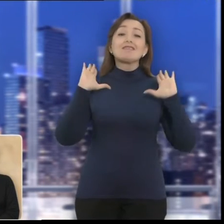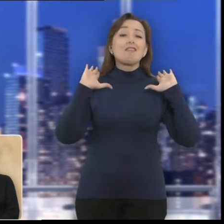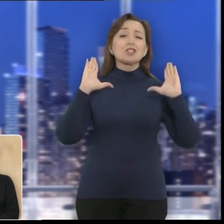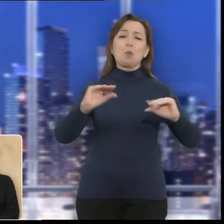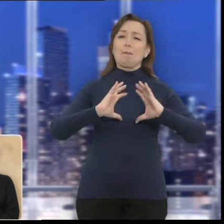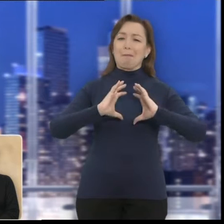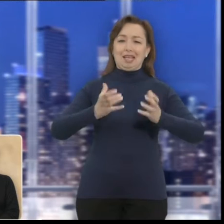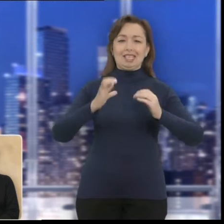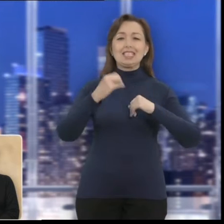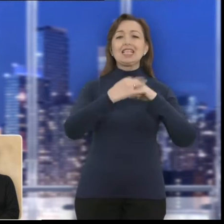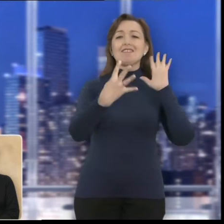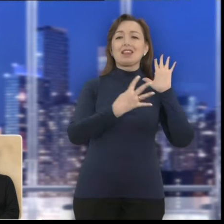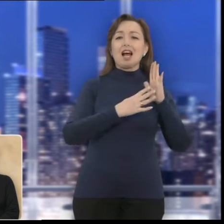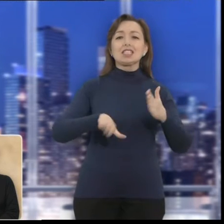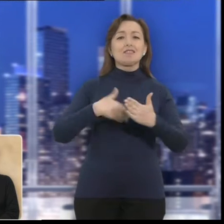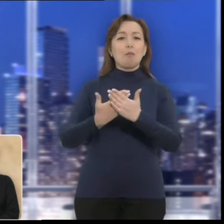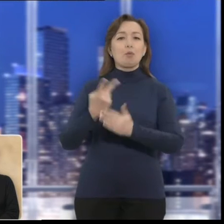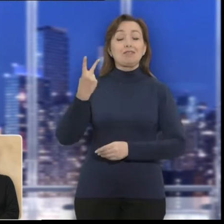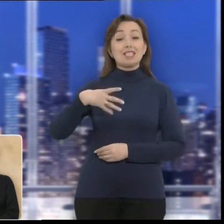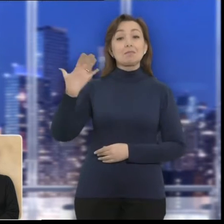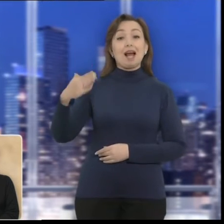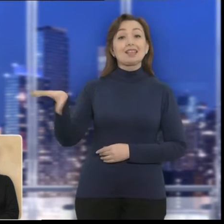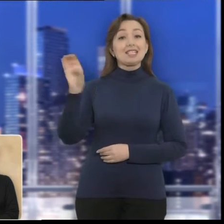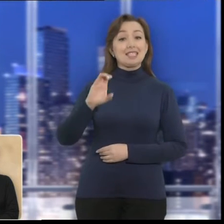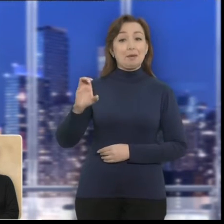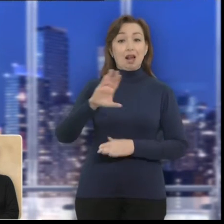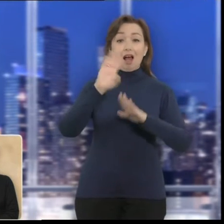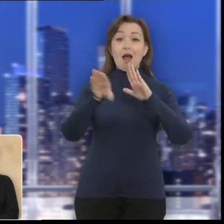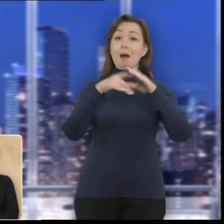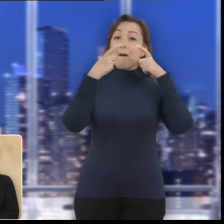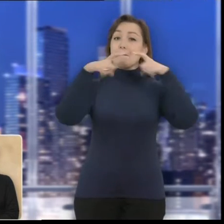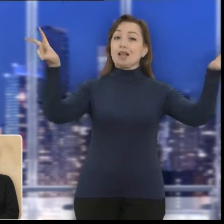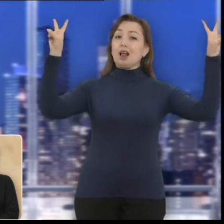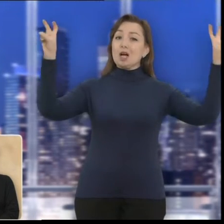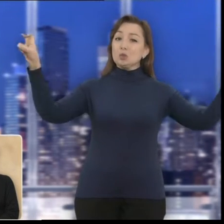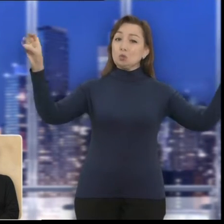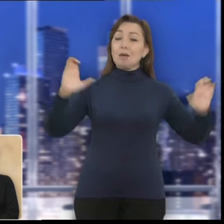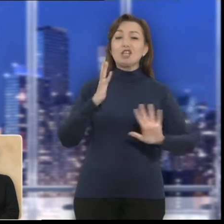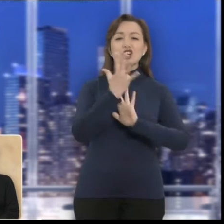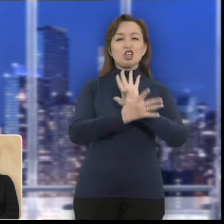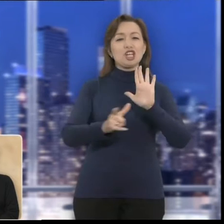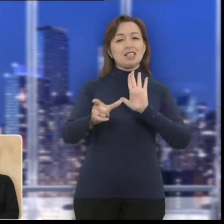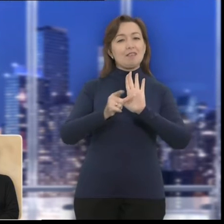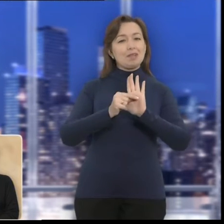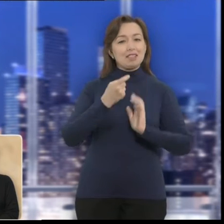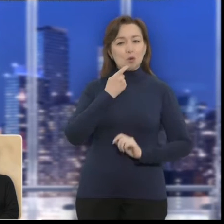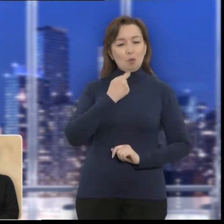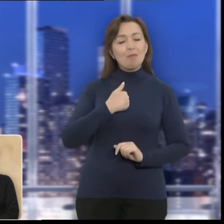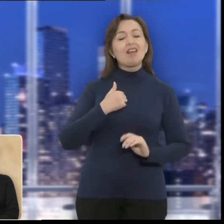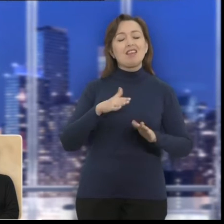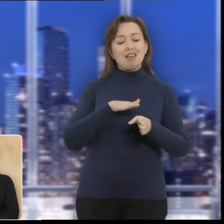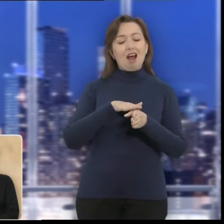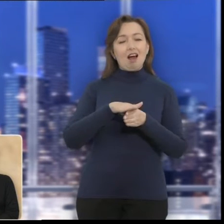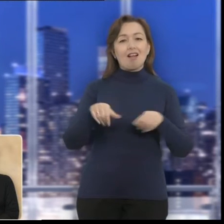глухих отмечається во всім мірі с 19 по 25 сентября под лозунгом «С жестовим